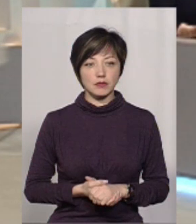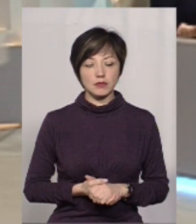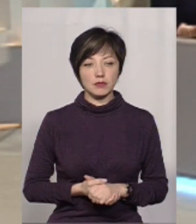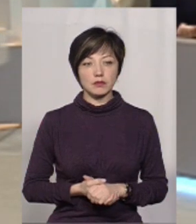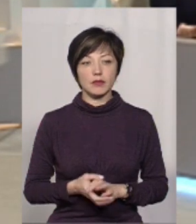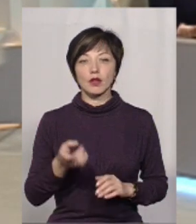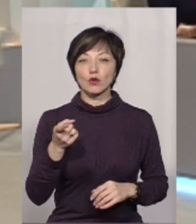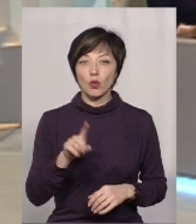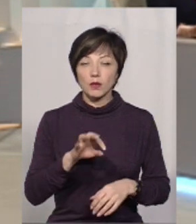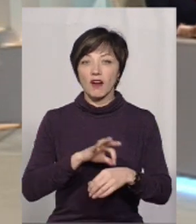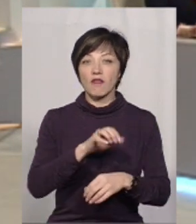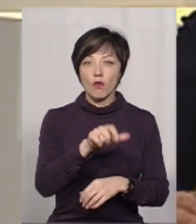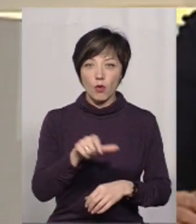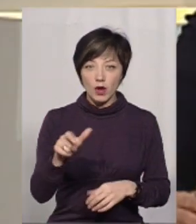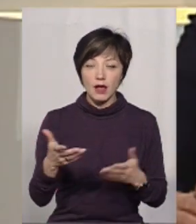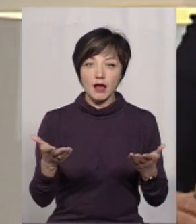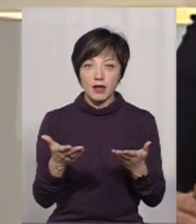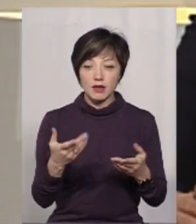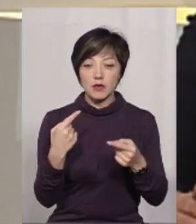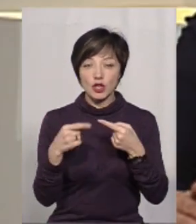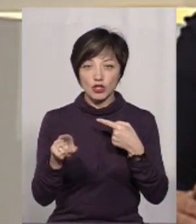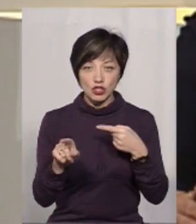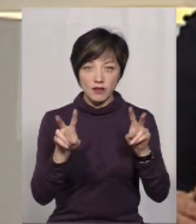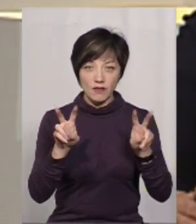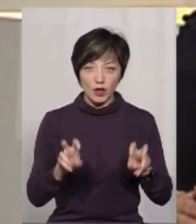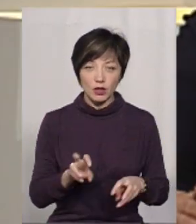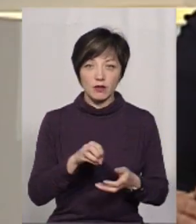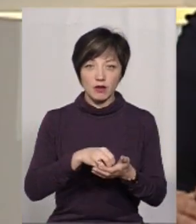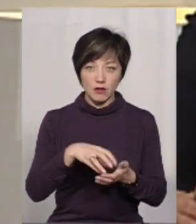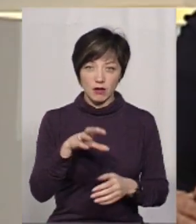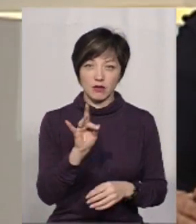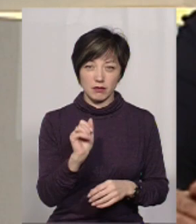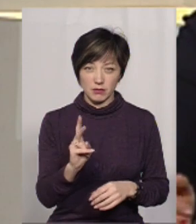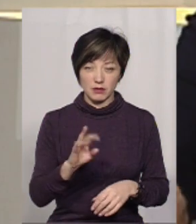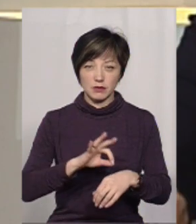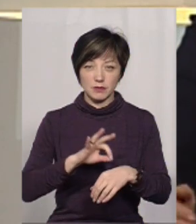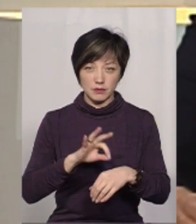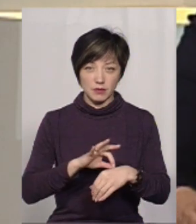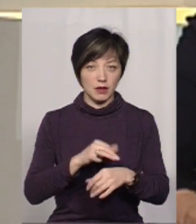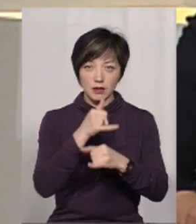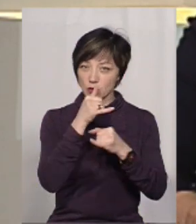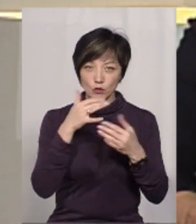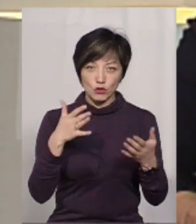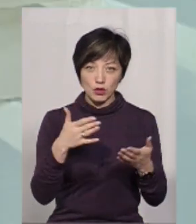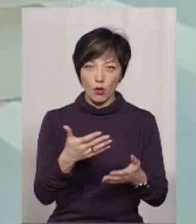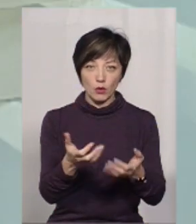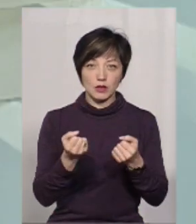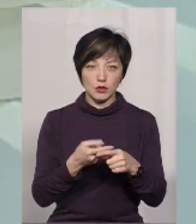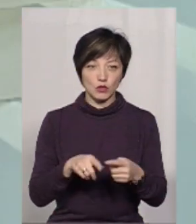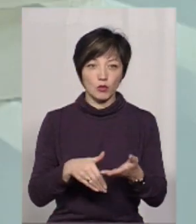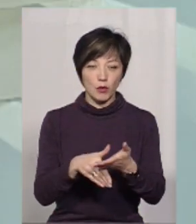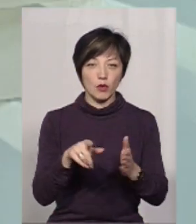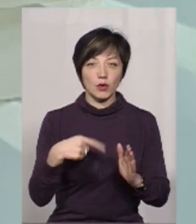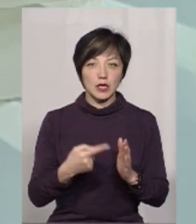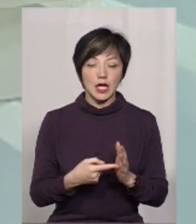Тобто, хворі, які страждають на інші види онкологічних захворювань, не можуть отримати